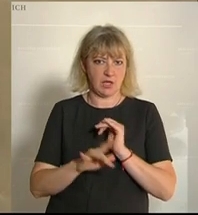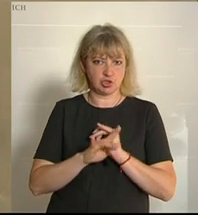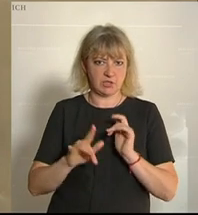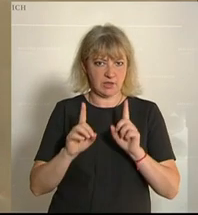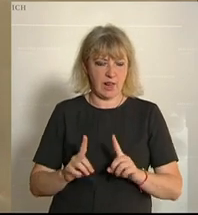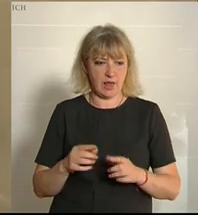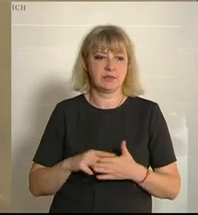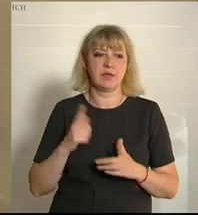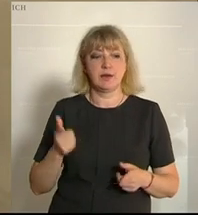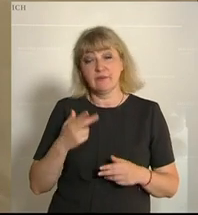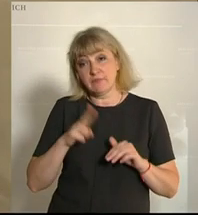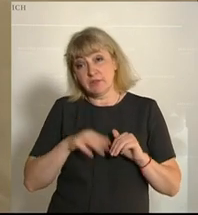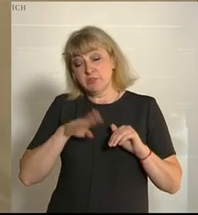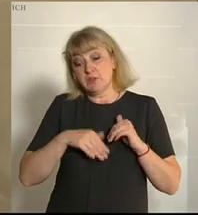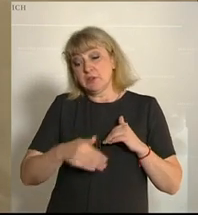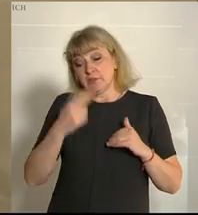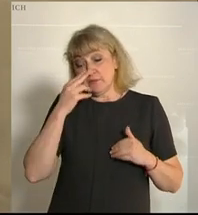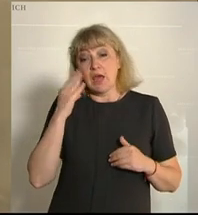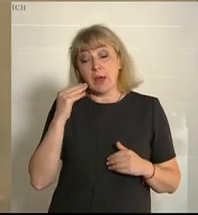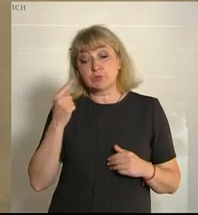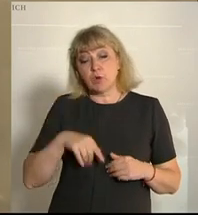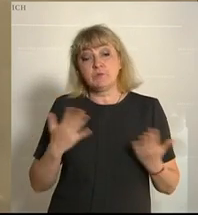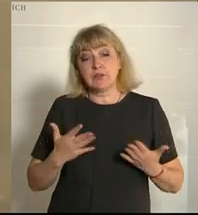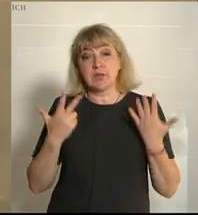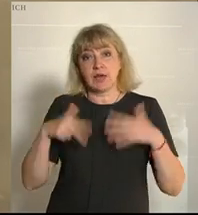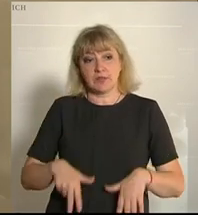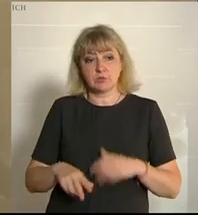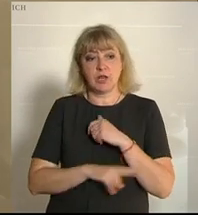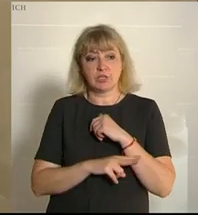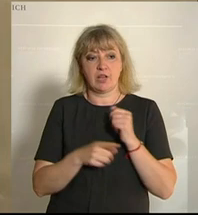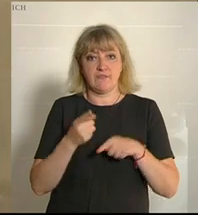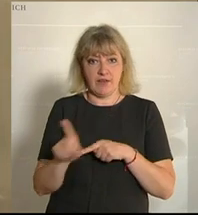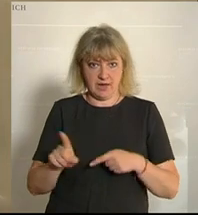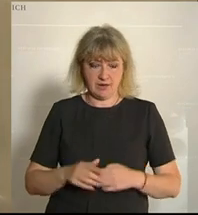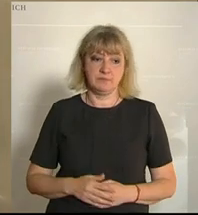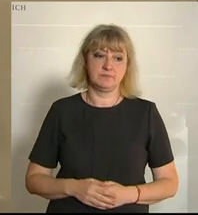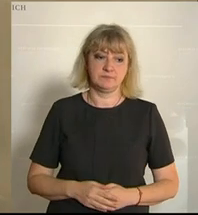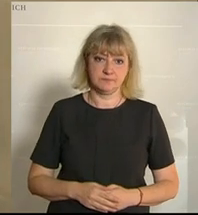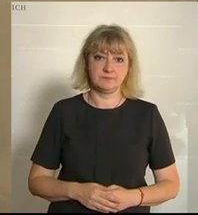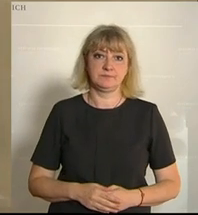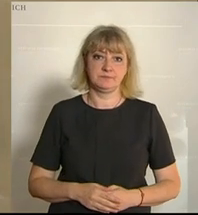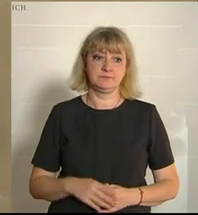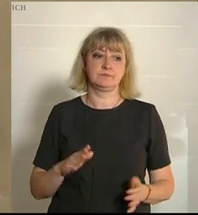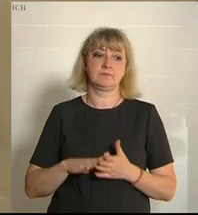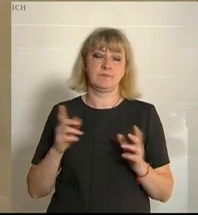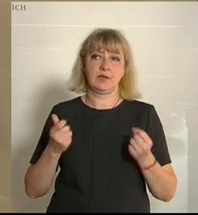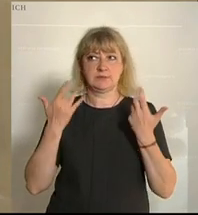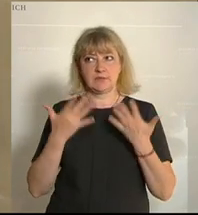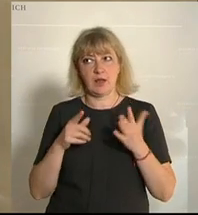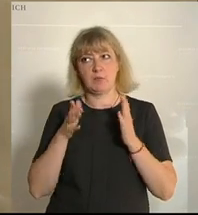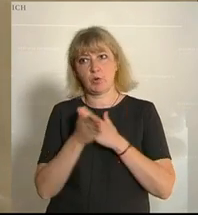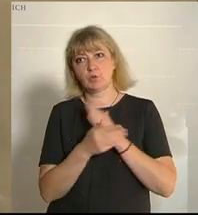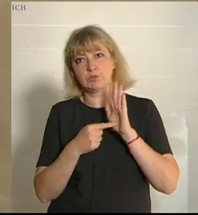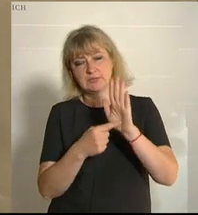Und im Worst-Case-Szenario, das im Herbst auf uns zukommen könnte, würden 8.000 Leerstellen fehlen. Die Zahlen und Prognosen zeigen,